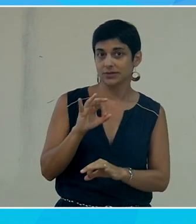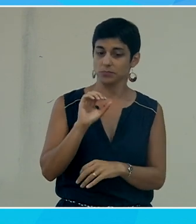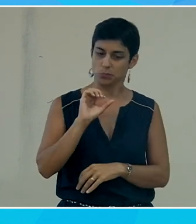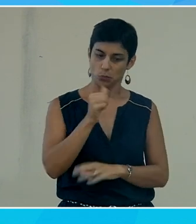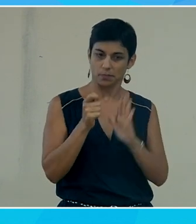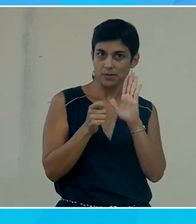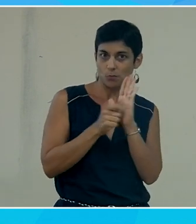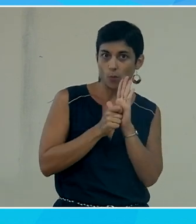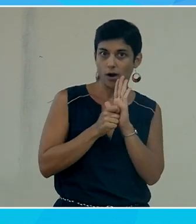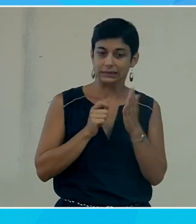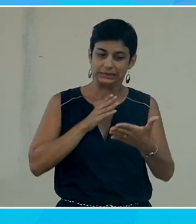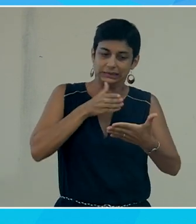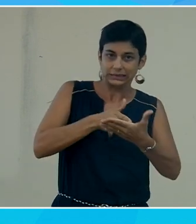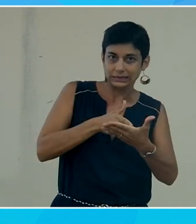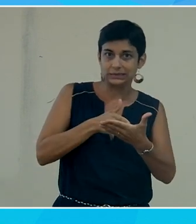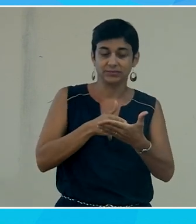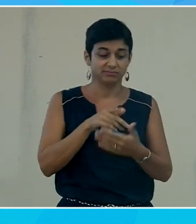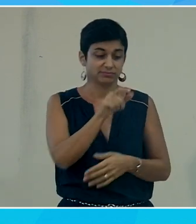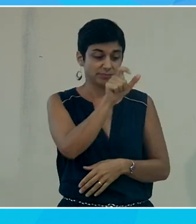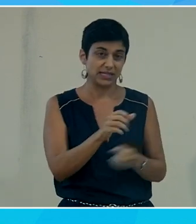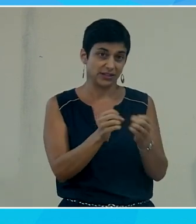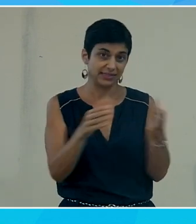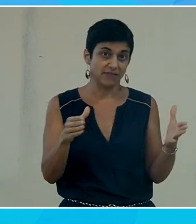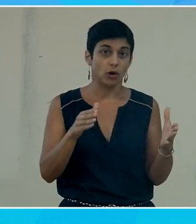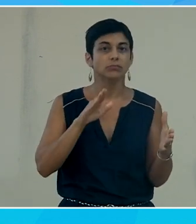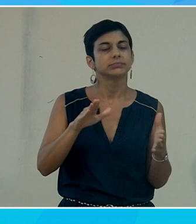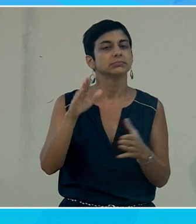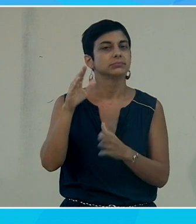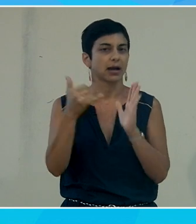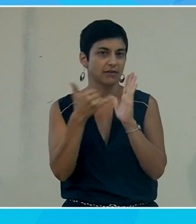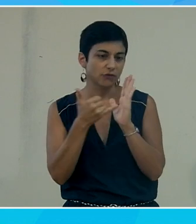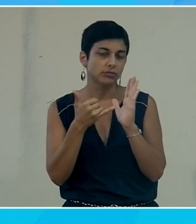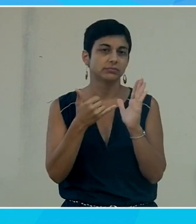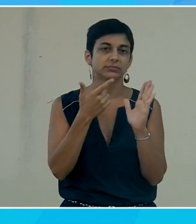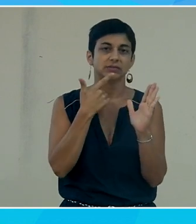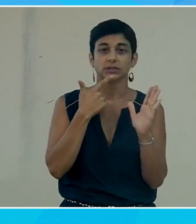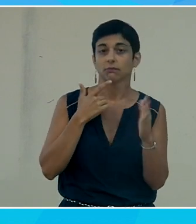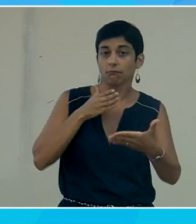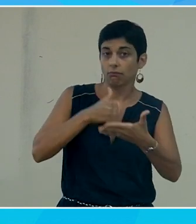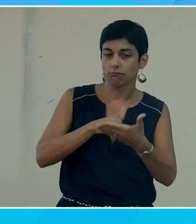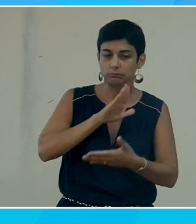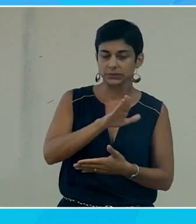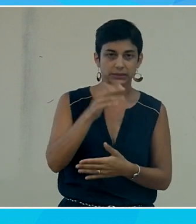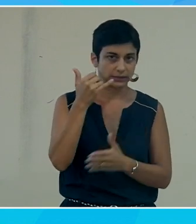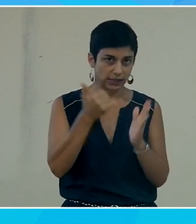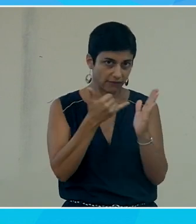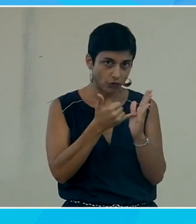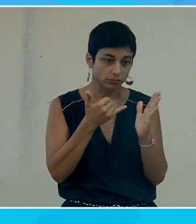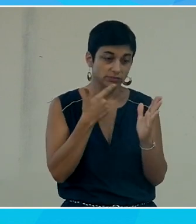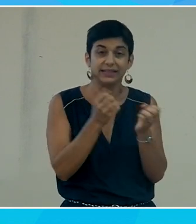cette double problématique le développeur avait développé sur iPhone et on s'est dit effectivement les non-voyants sont sur iPhone donc continuons sur ce modèle